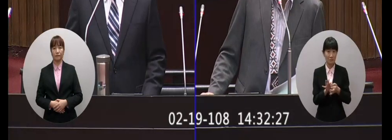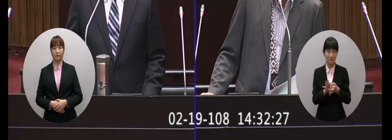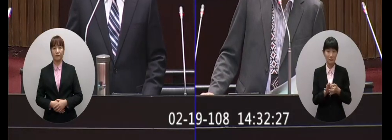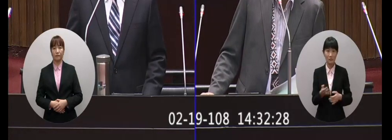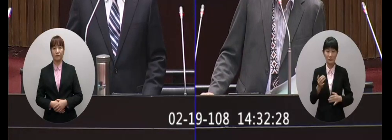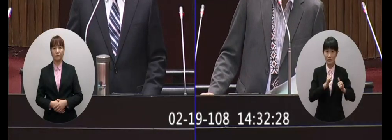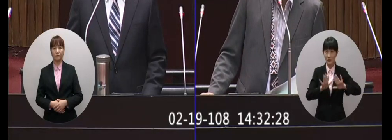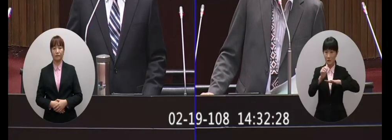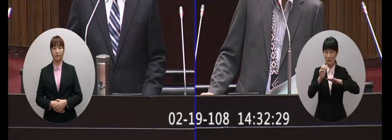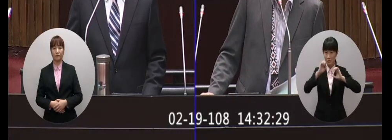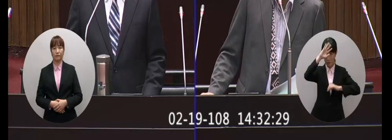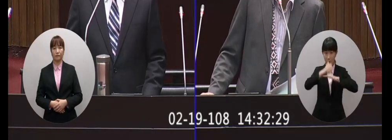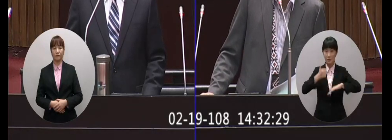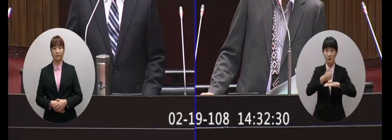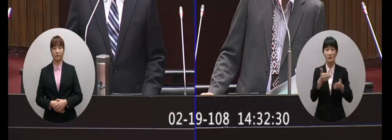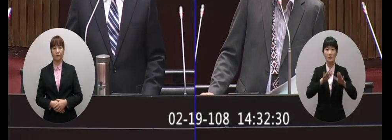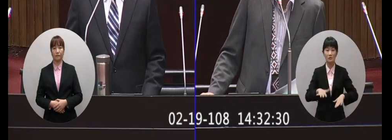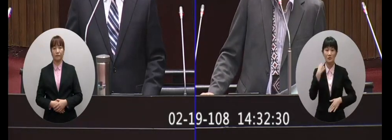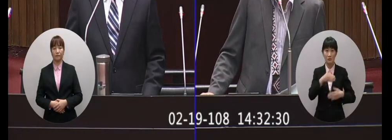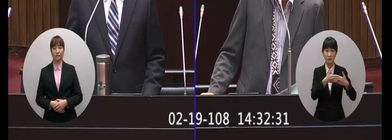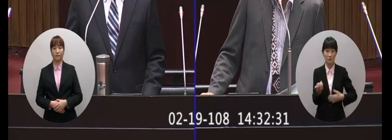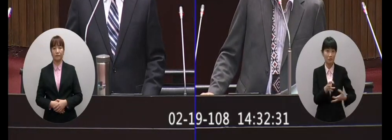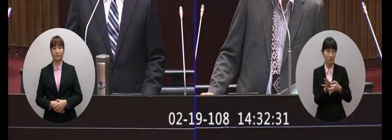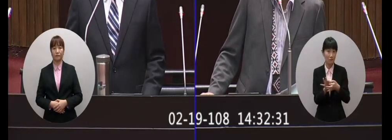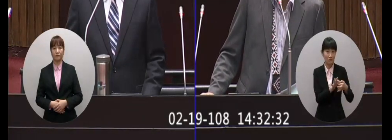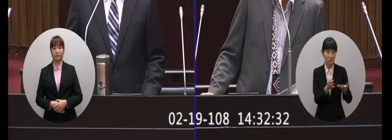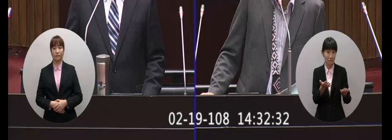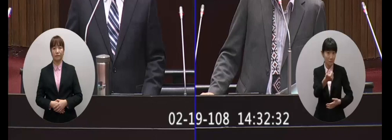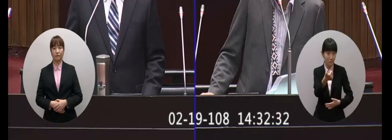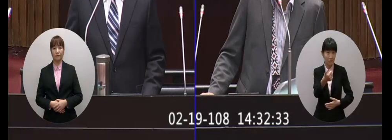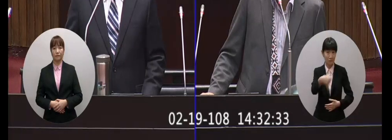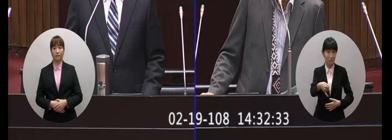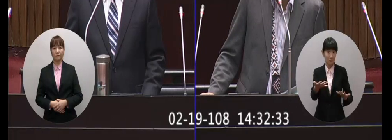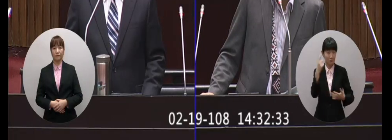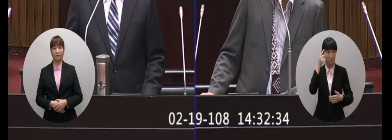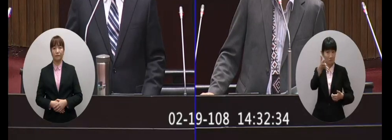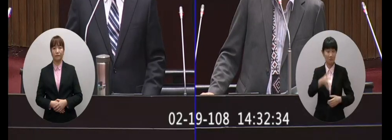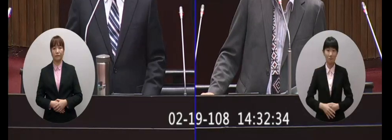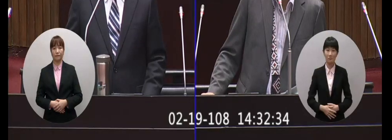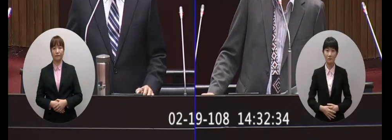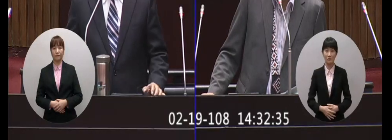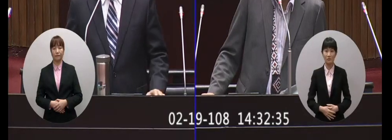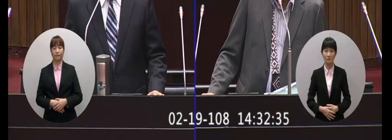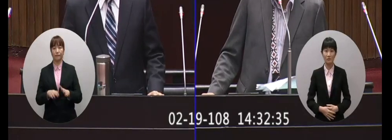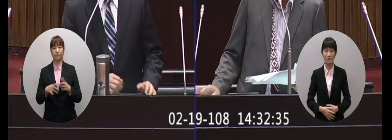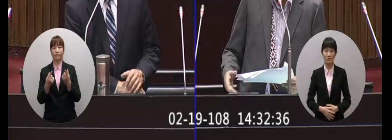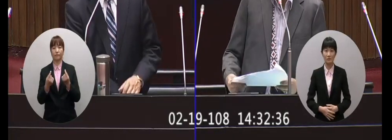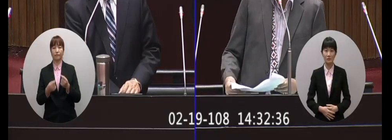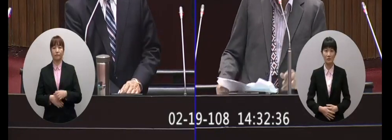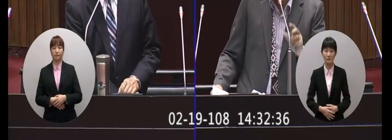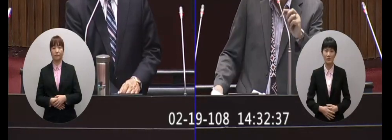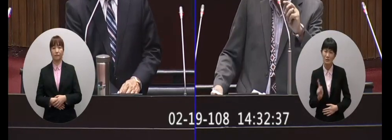從民進黨執政到現在兩岸的關係目前是偏好的方向走還是偏壞的方向走就是一個樣